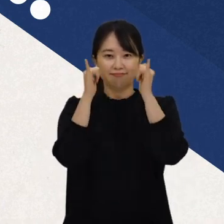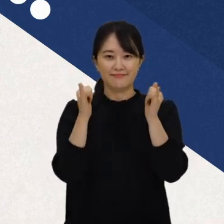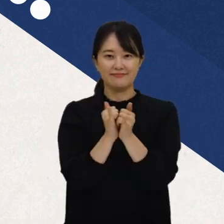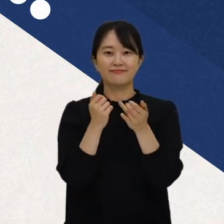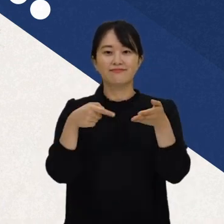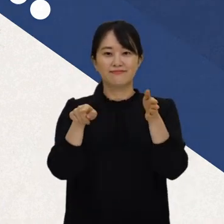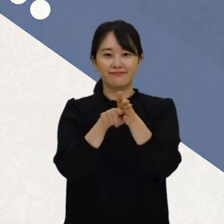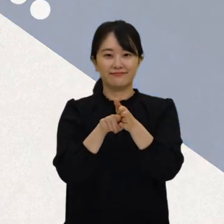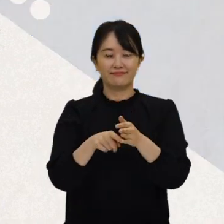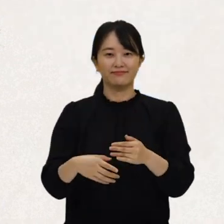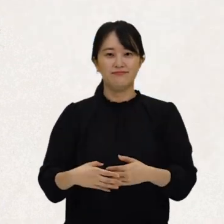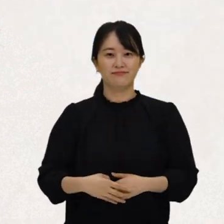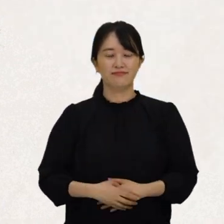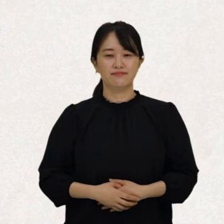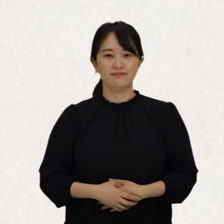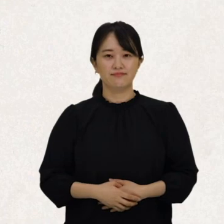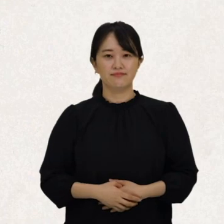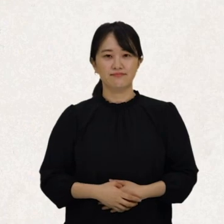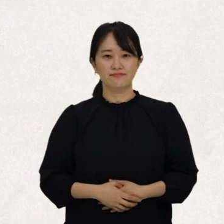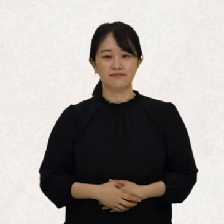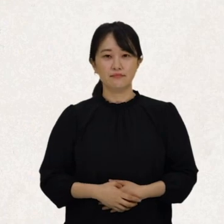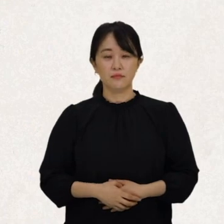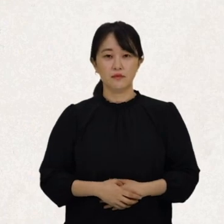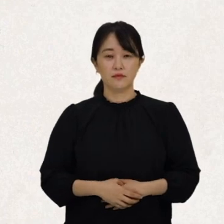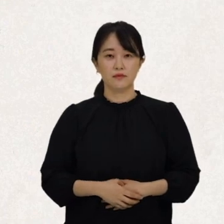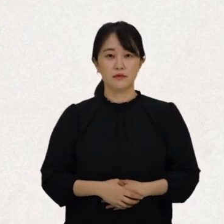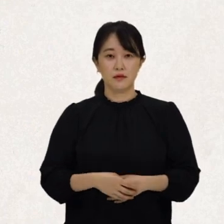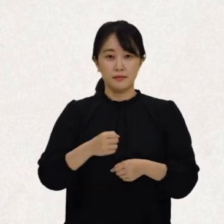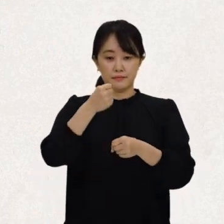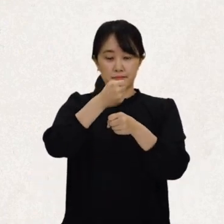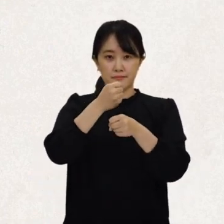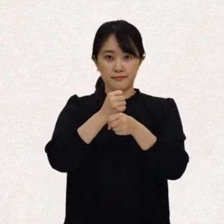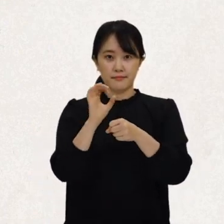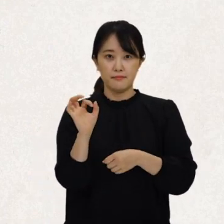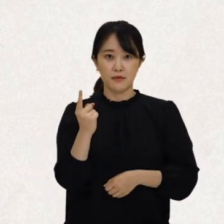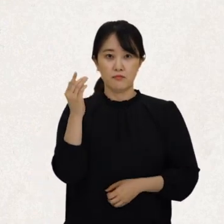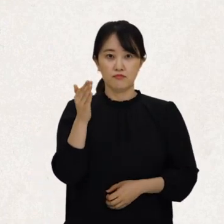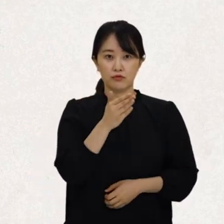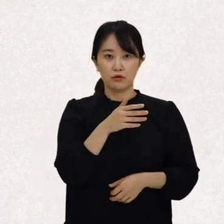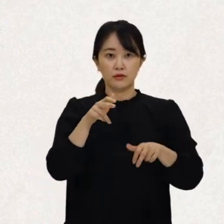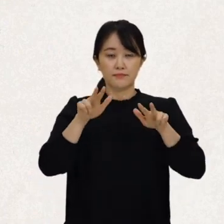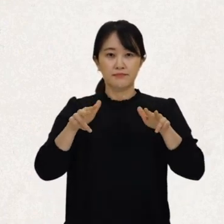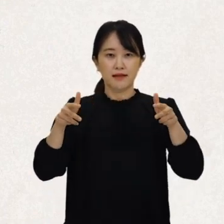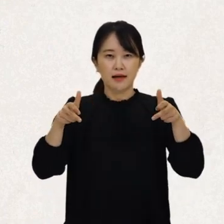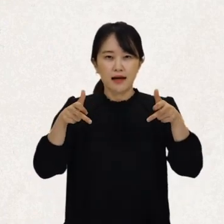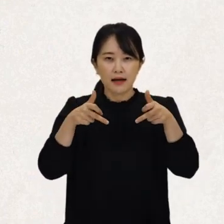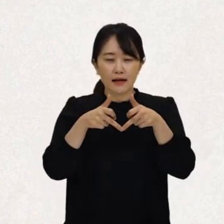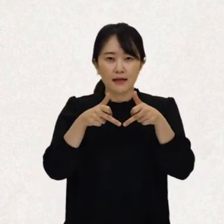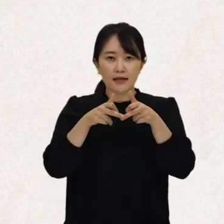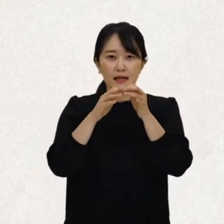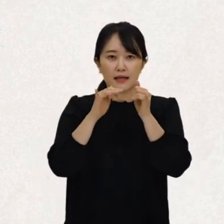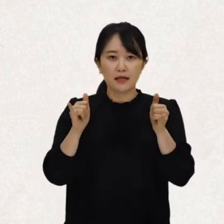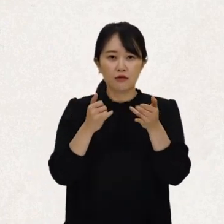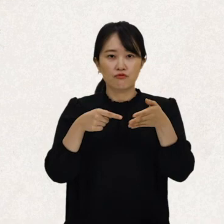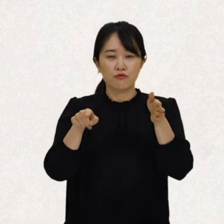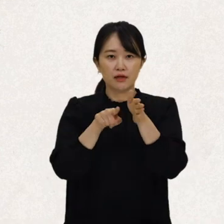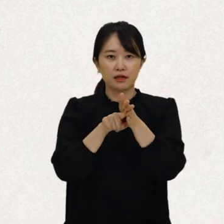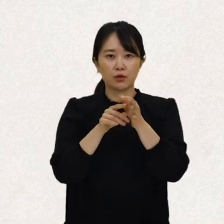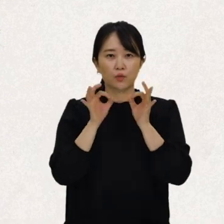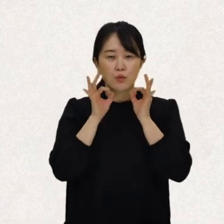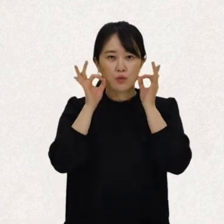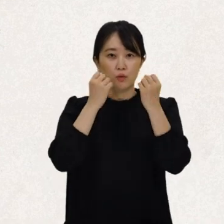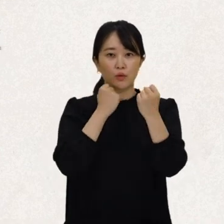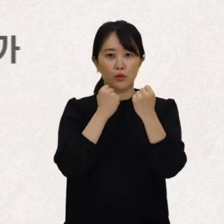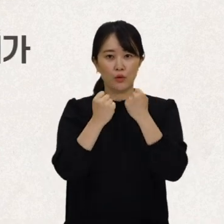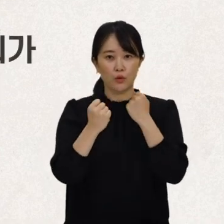위해서죠. 이 협약이 생기면서 그동안 장애인을 돕기 위해 국제적인 노력이 있음에도 불구하고